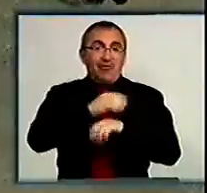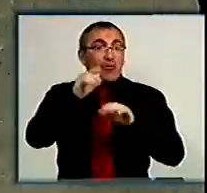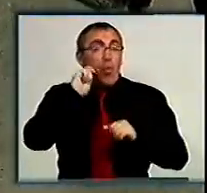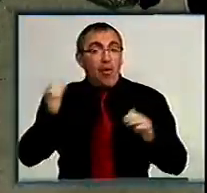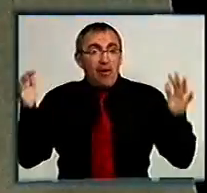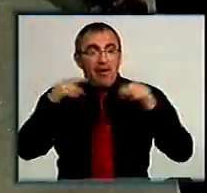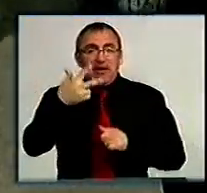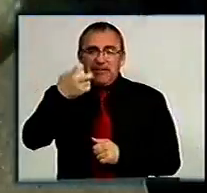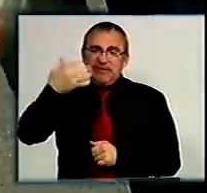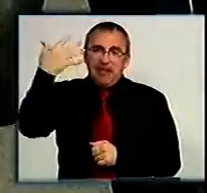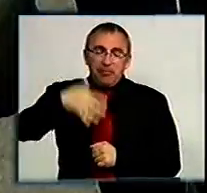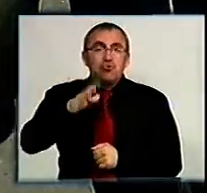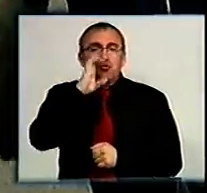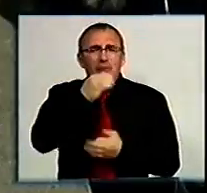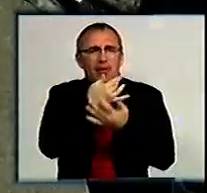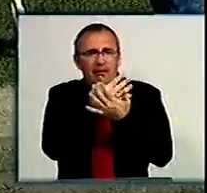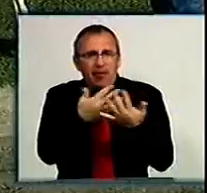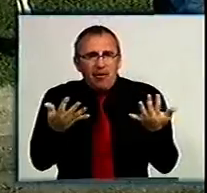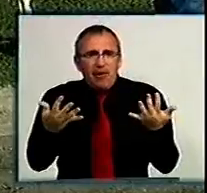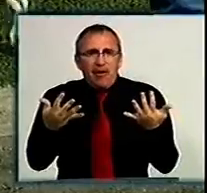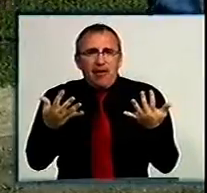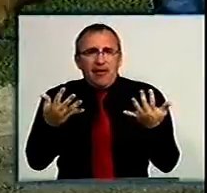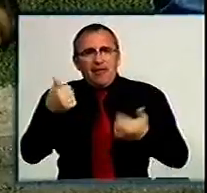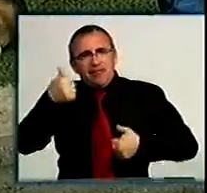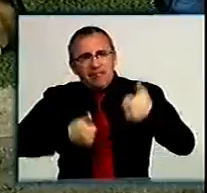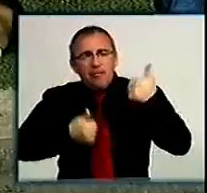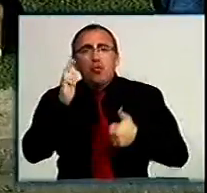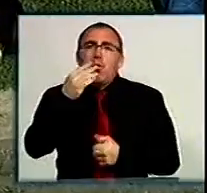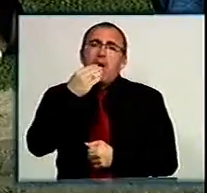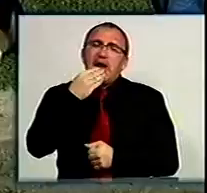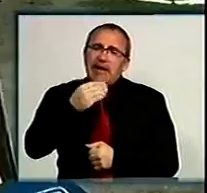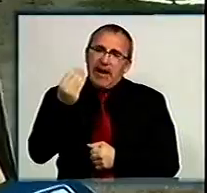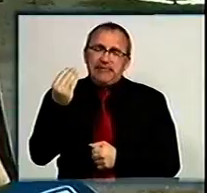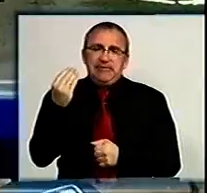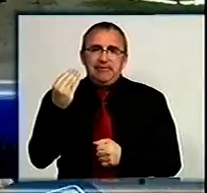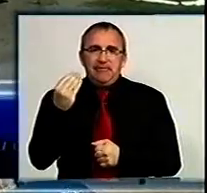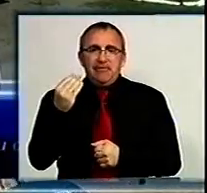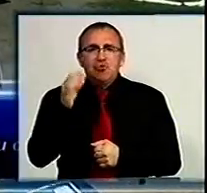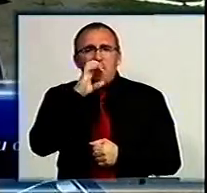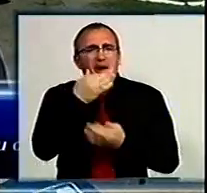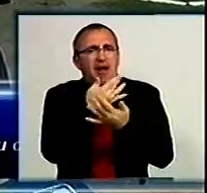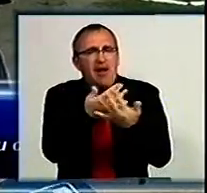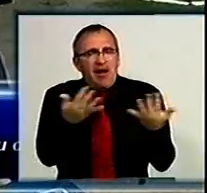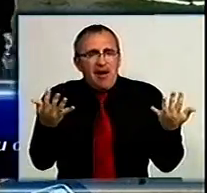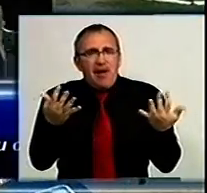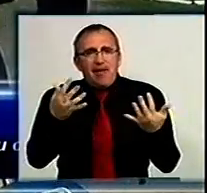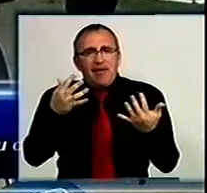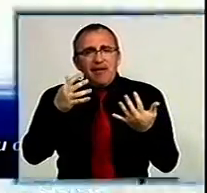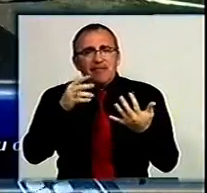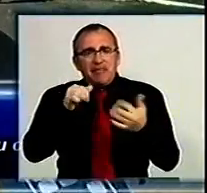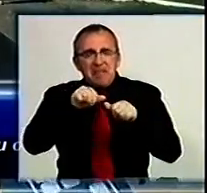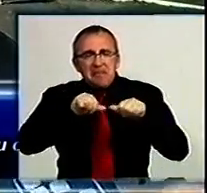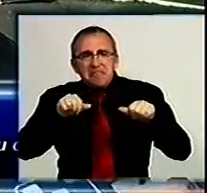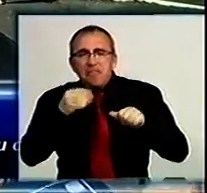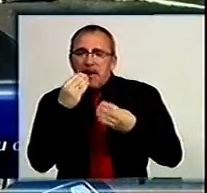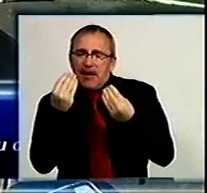зібрались 350 собак найрізноманітніших порід. Змагалися, хто красивіший. Собаки всіх пород. Їх експерти оцінюють по красоті.